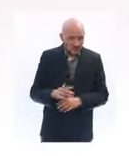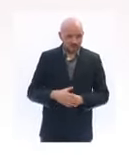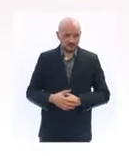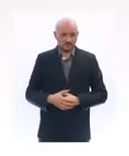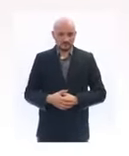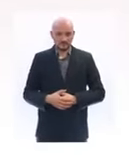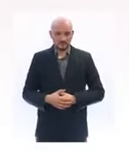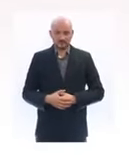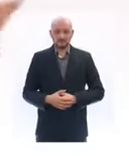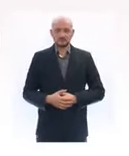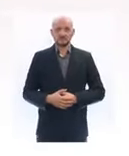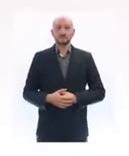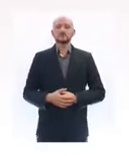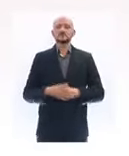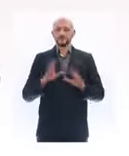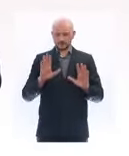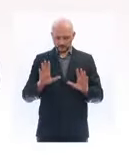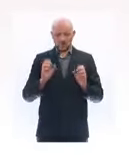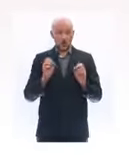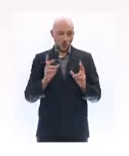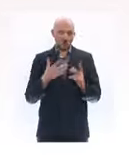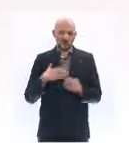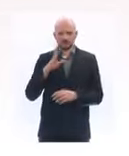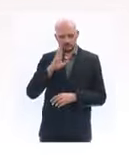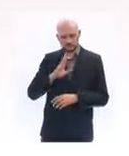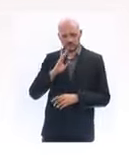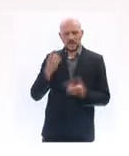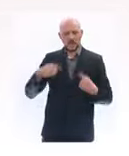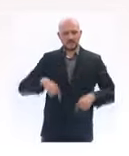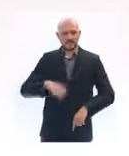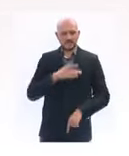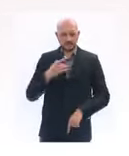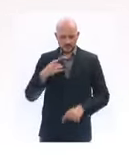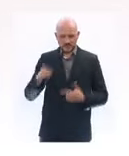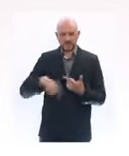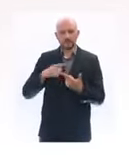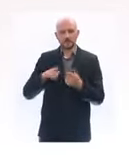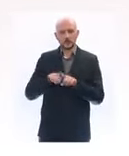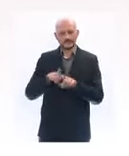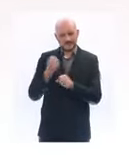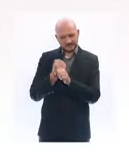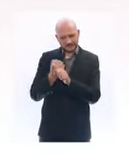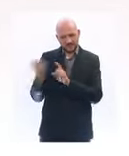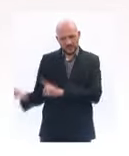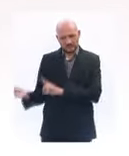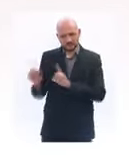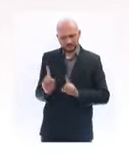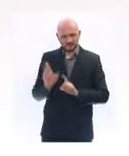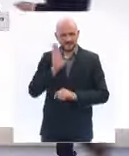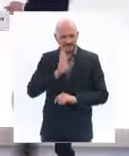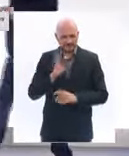répondre. Je vais demander aux Mise à Santé de venir me rejoindre et à Mme Borne de se préparer derrière puisqu'il y a eu deux questions